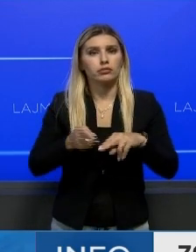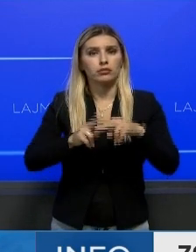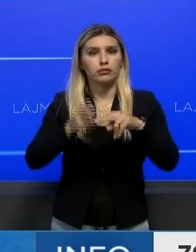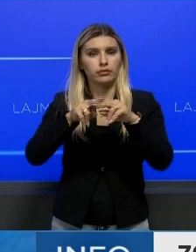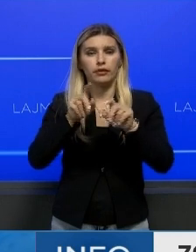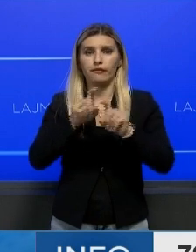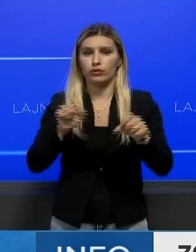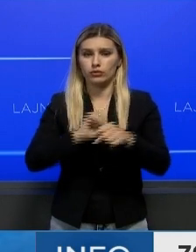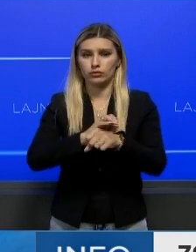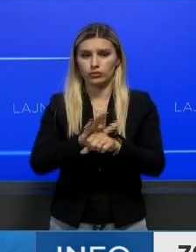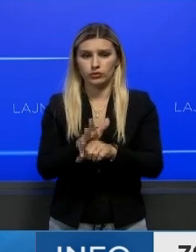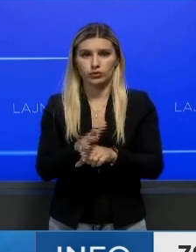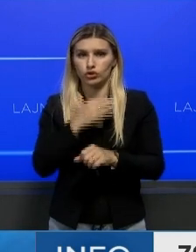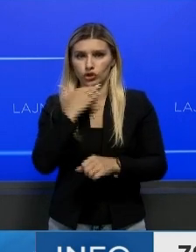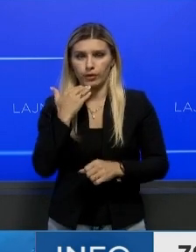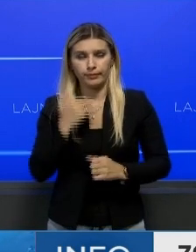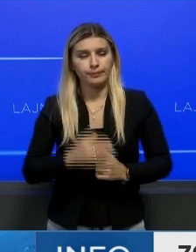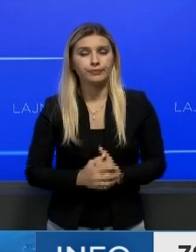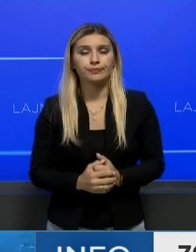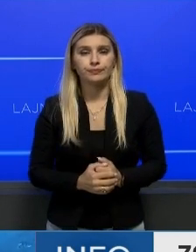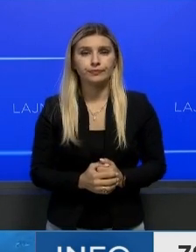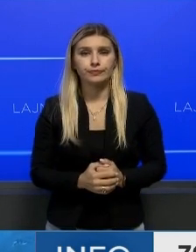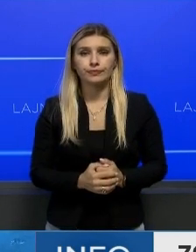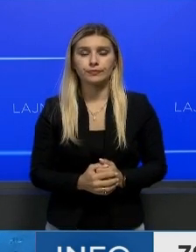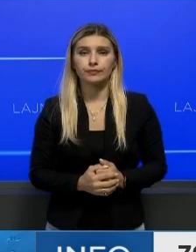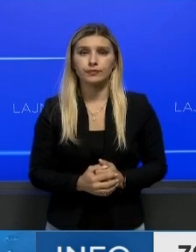me tendens të rritjes në detet në vazhdim.